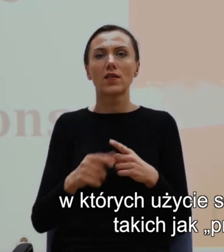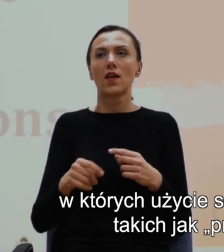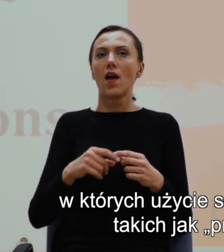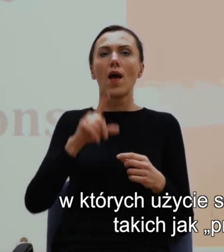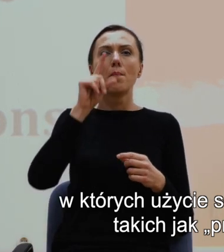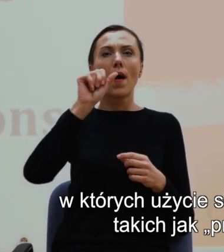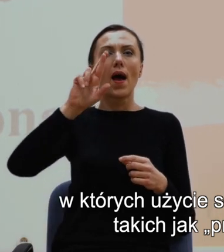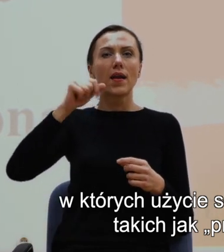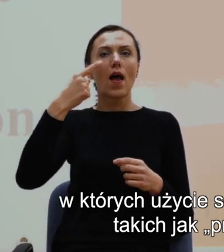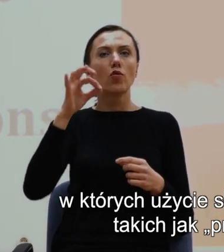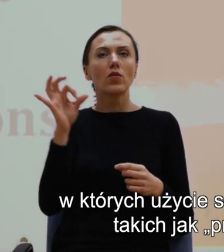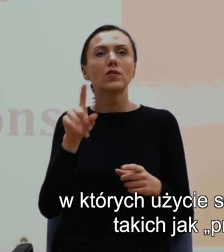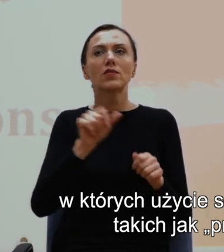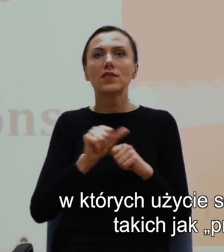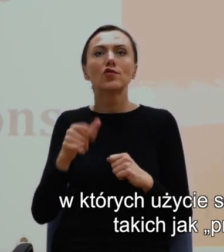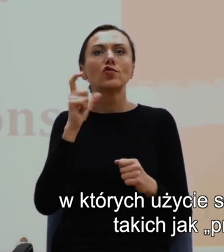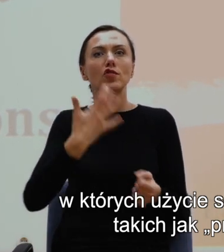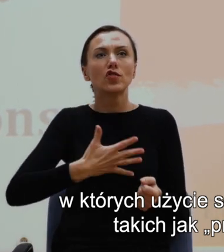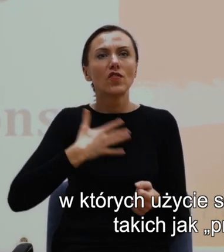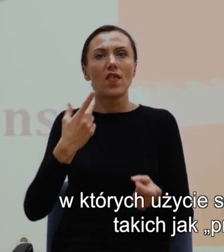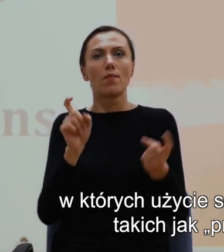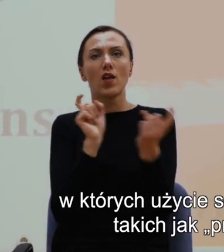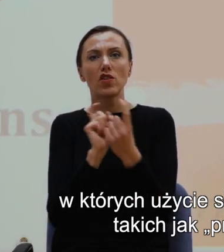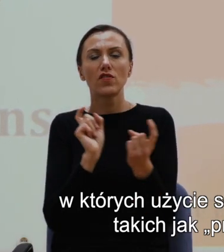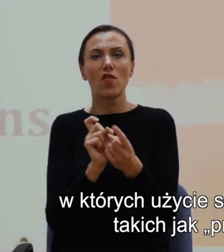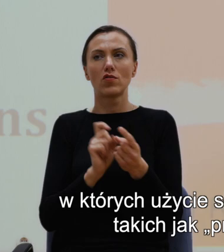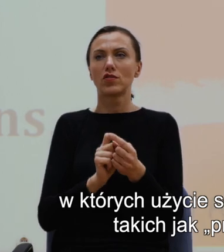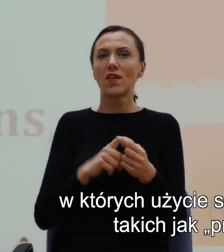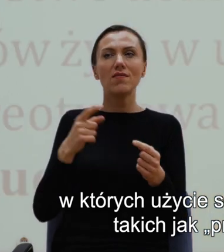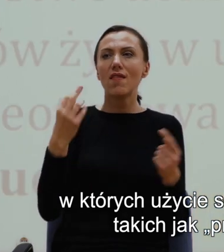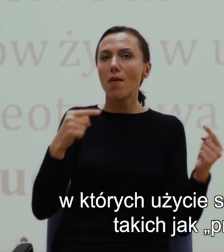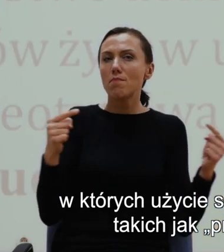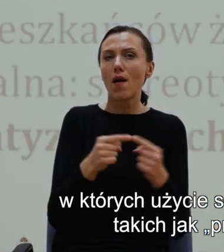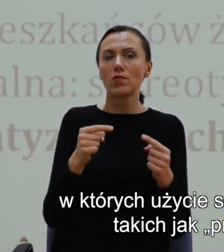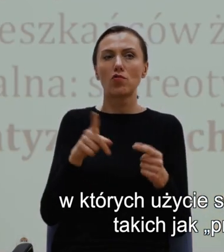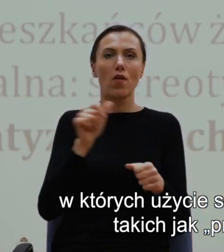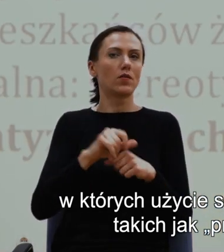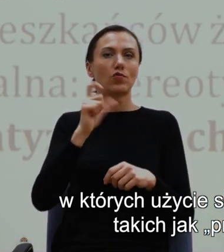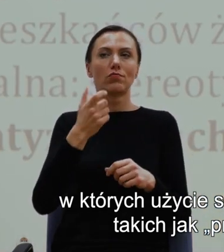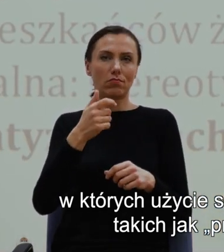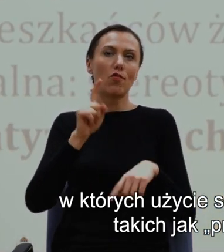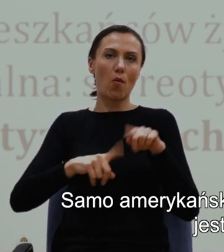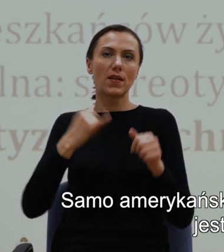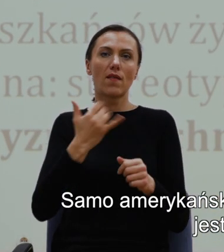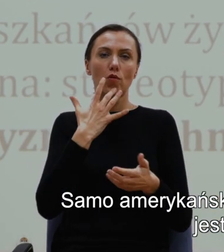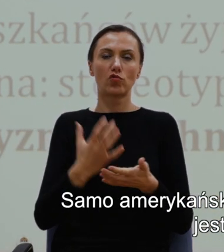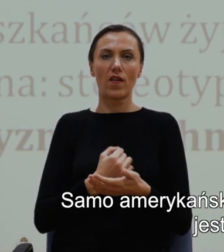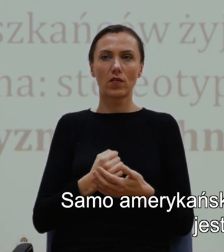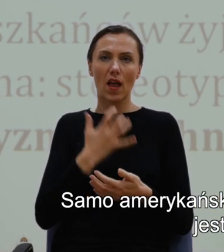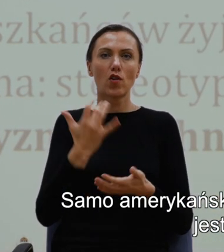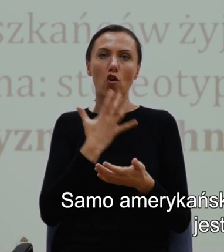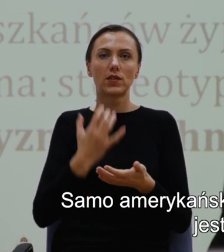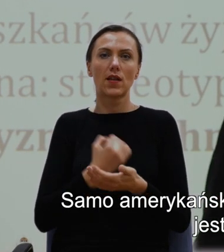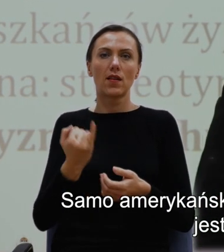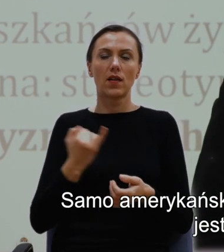paradoks, takich jak groteska, takich jak przeciwności są na porządku dzielnym. Samo amerykańskie południe, którego